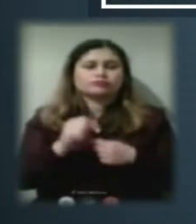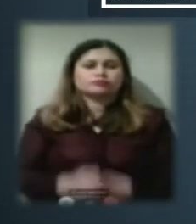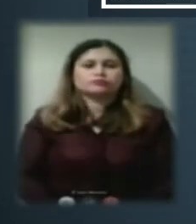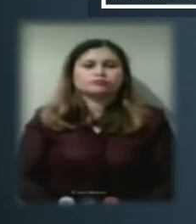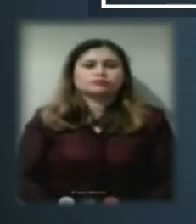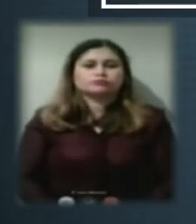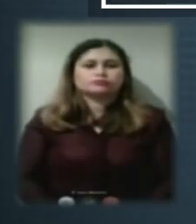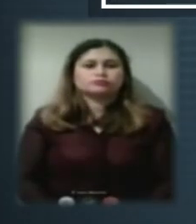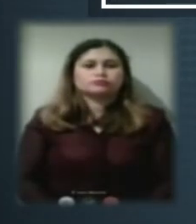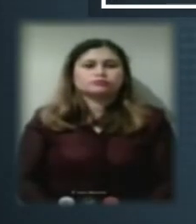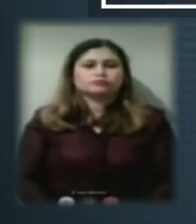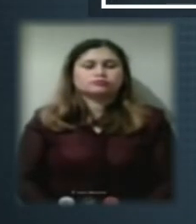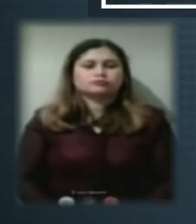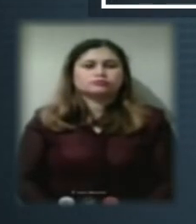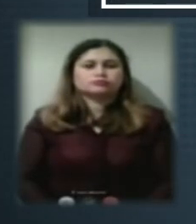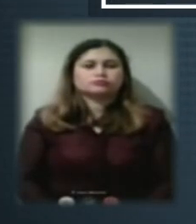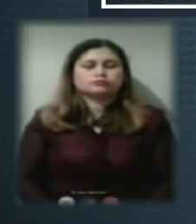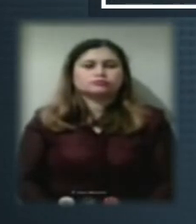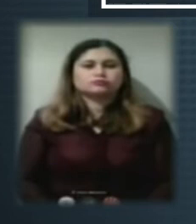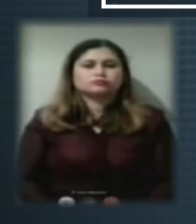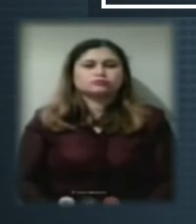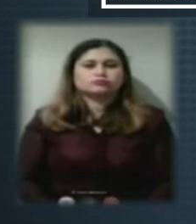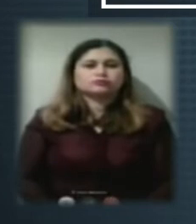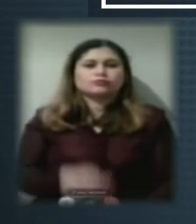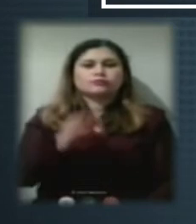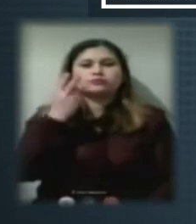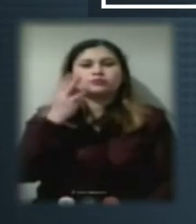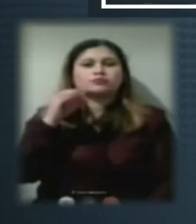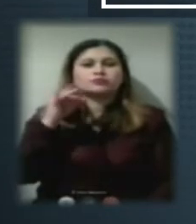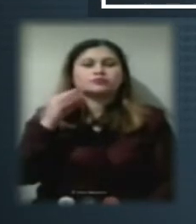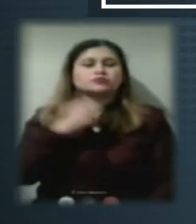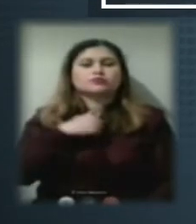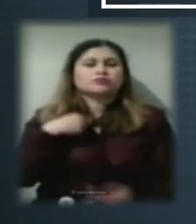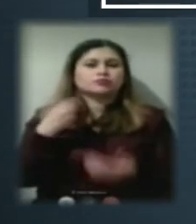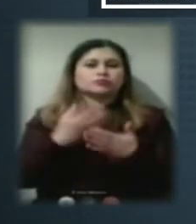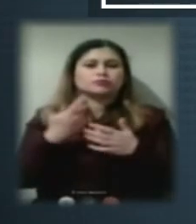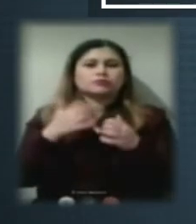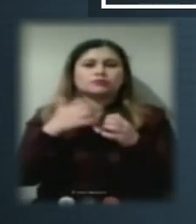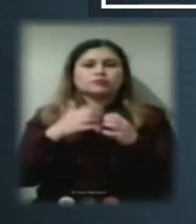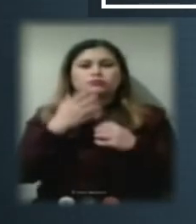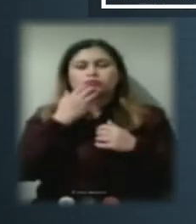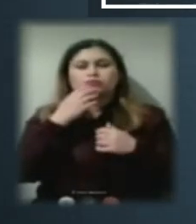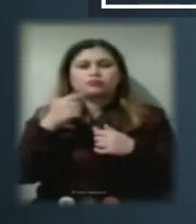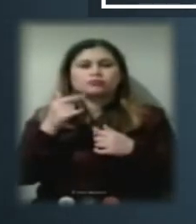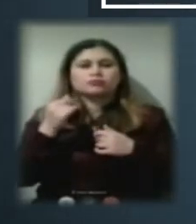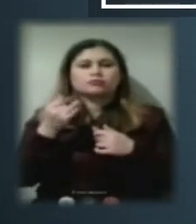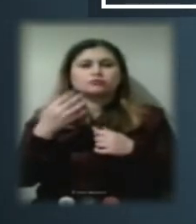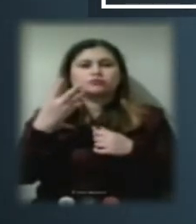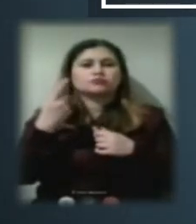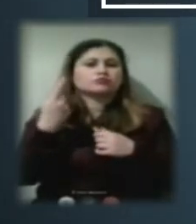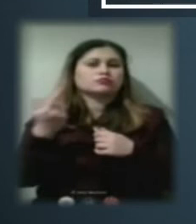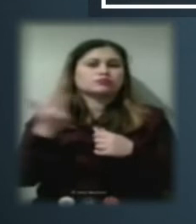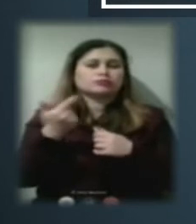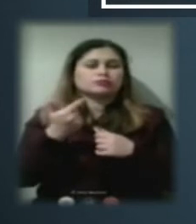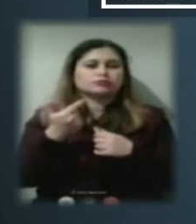Так, от по трьом підприємствам ми бачимо, найдорожче у нас Херсон Теплогенерація 41 гривна 90